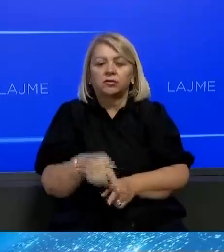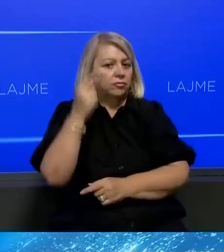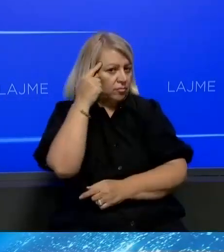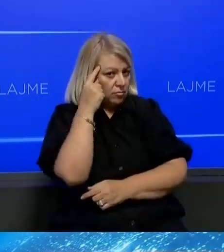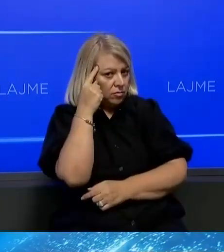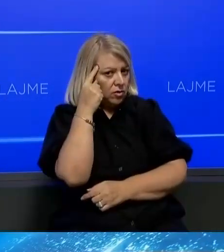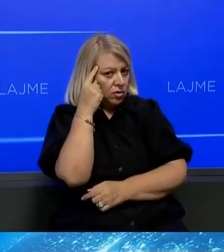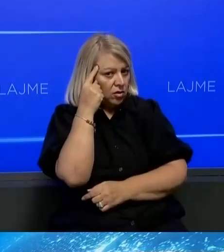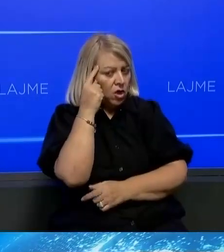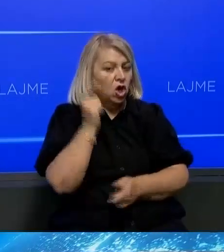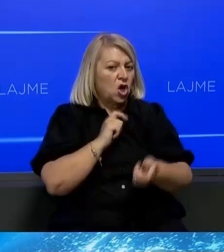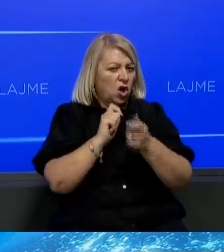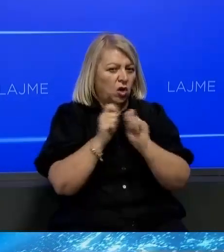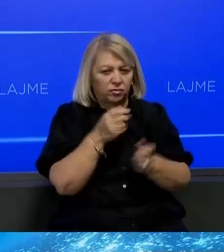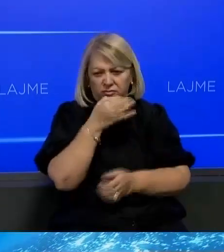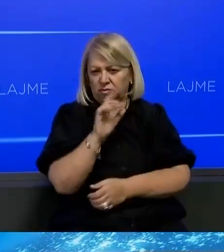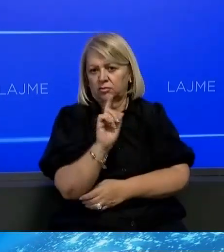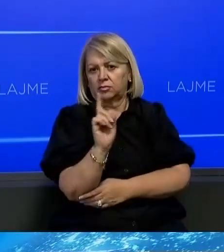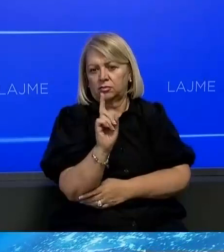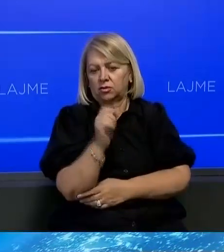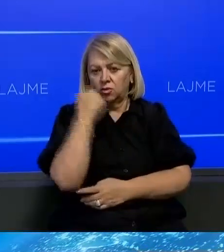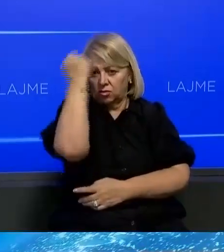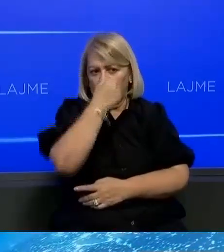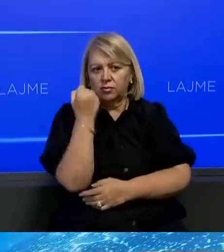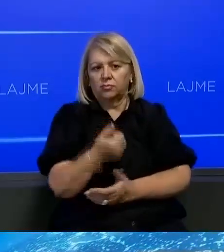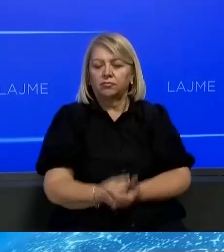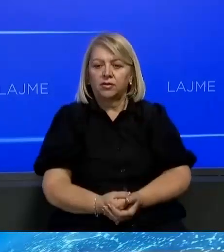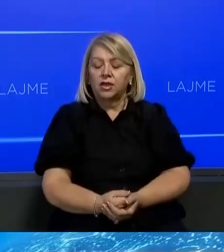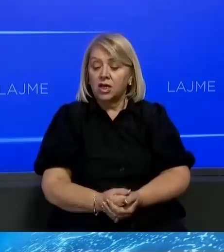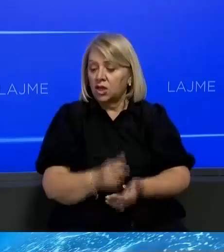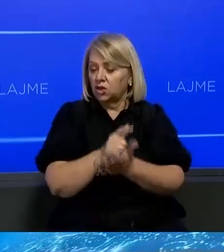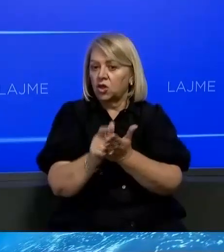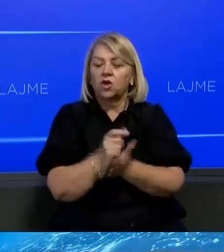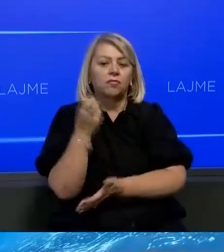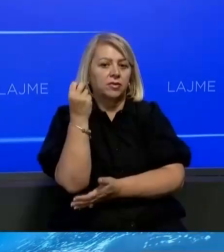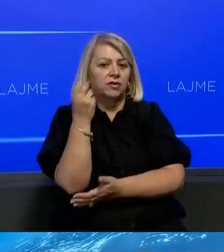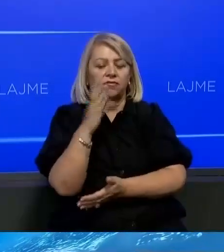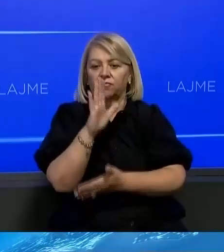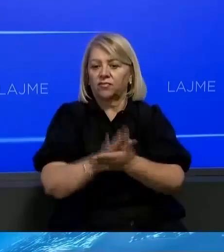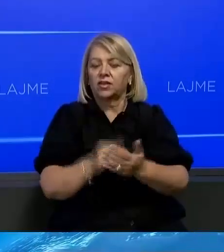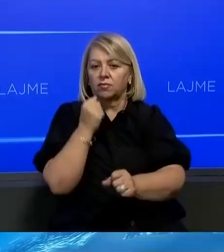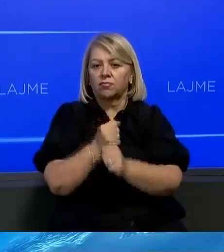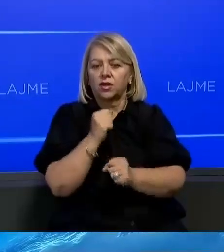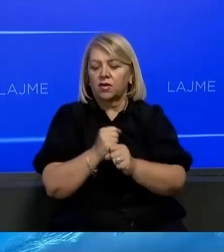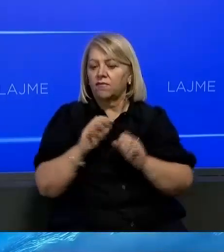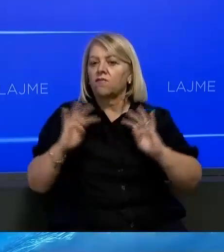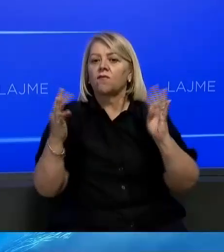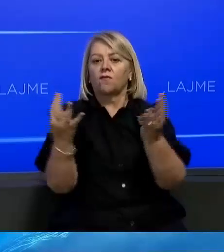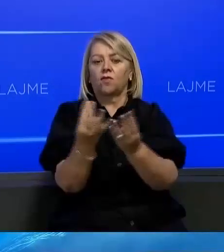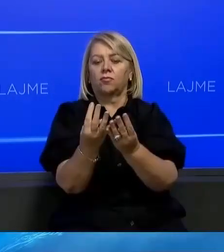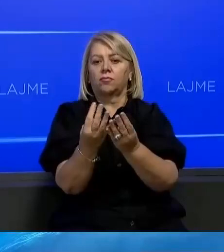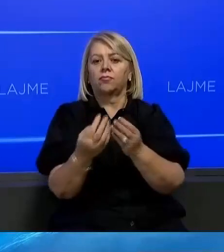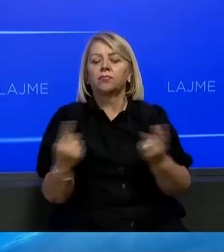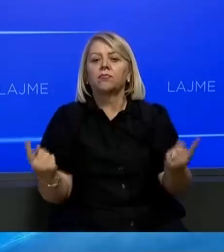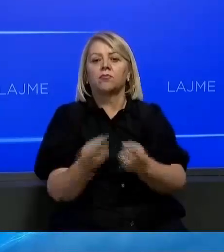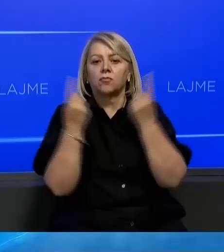qenë një kontrate pa favorshme për Kosovën. Endorko në Prishtin ka njësur punimet forumi i solareve që promovon